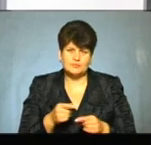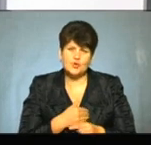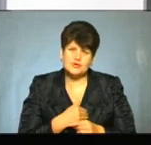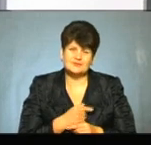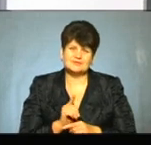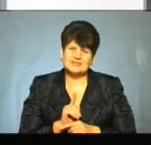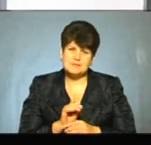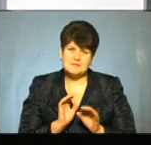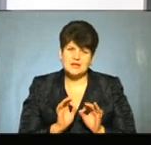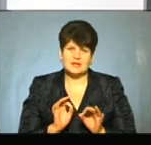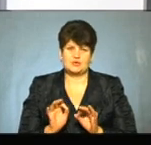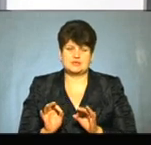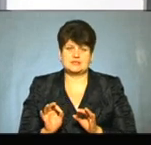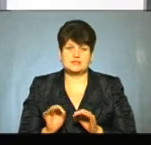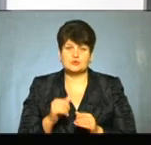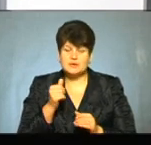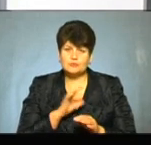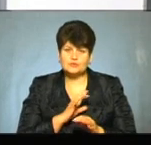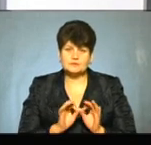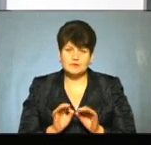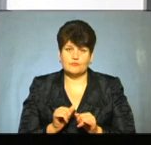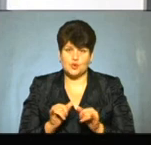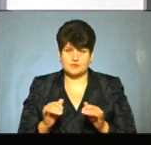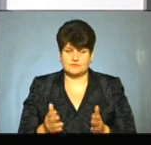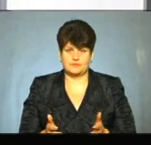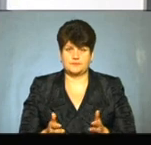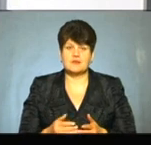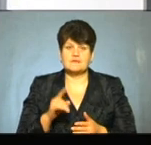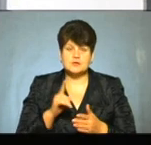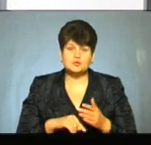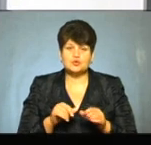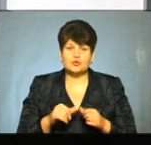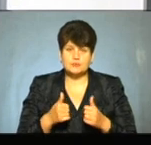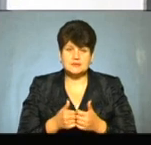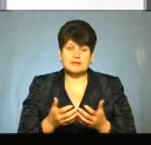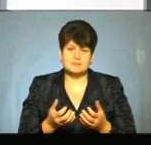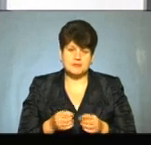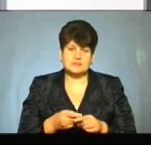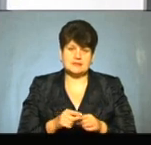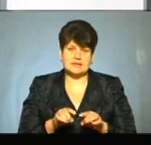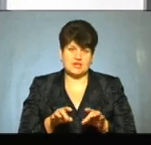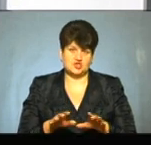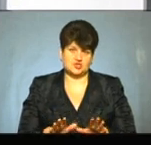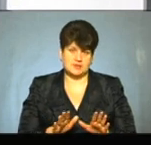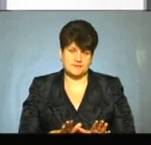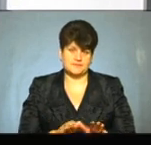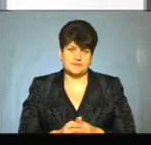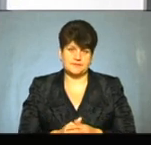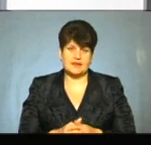Тут хотілося б стабільності, щоб цей рік був стабільний в розвитку і так далі. Тому віримо, що комітет ці хвилини зараз прийме буде рішення. Хоча я